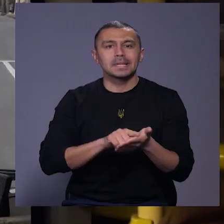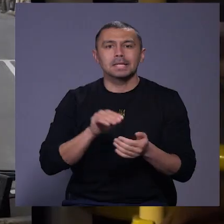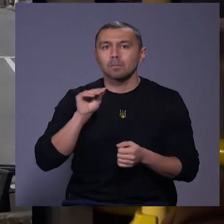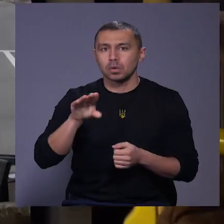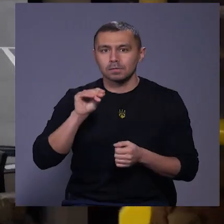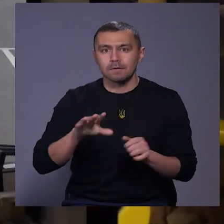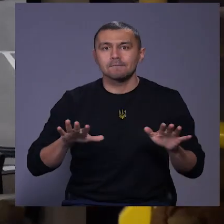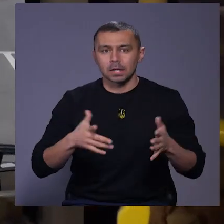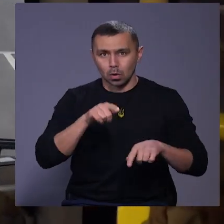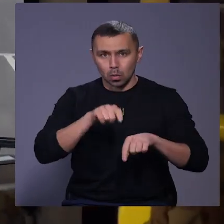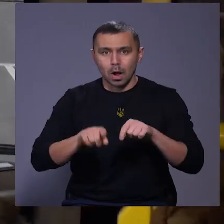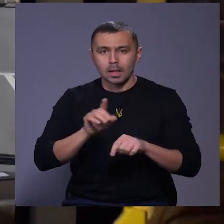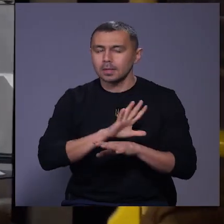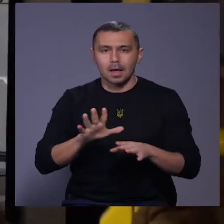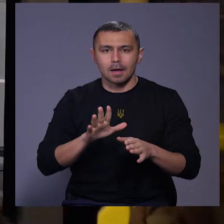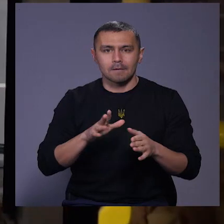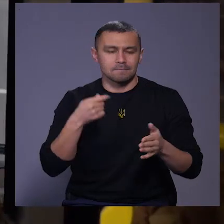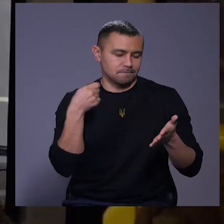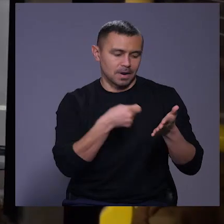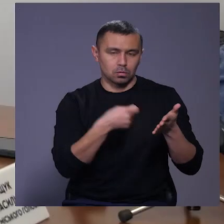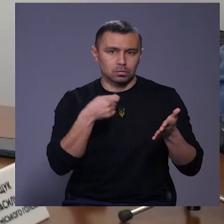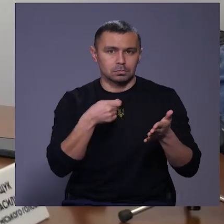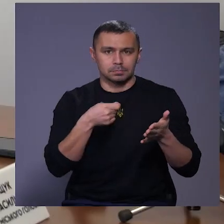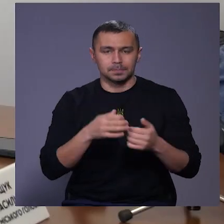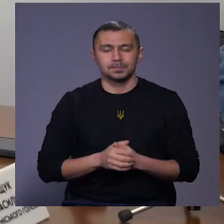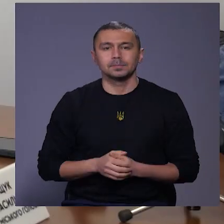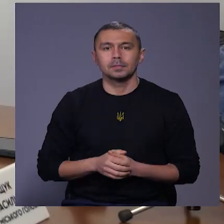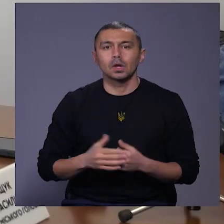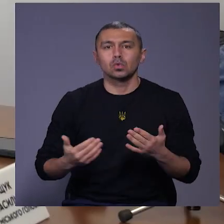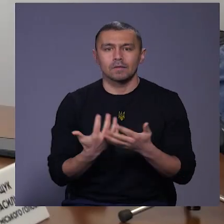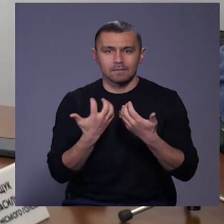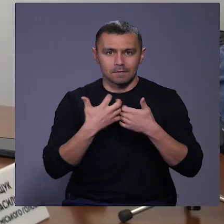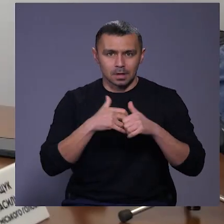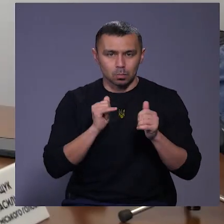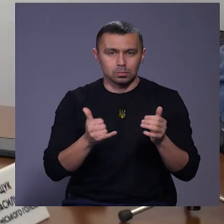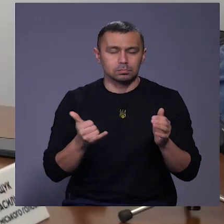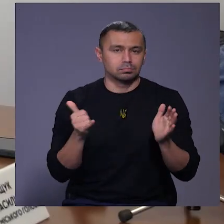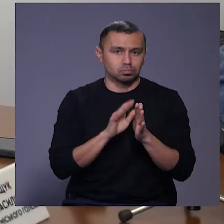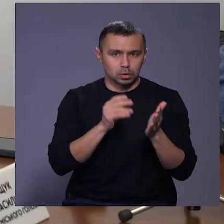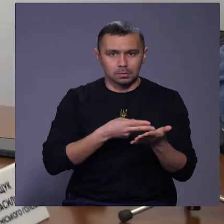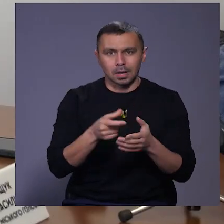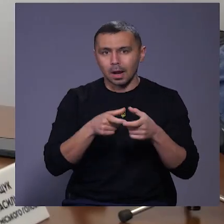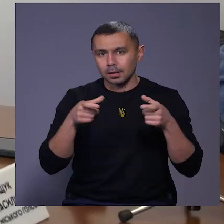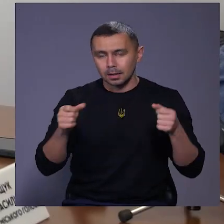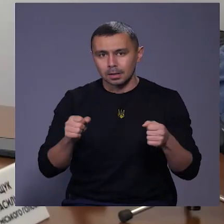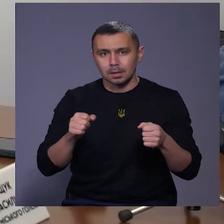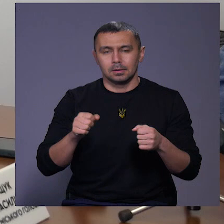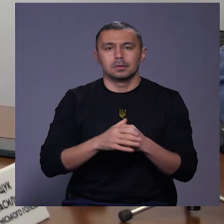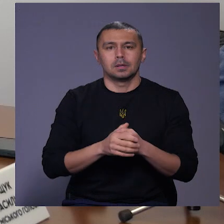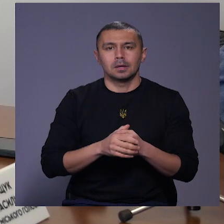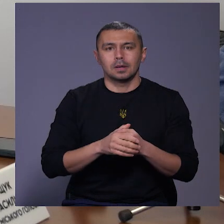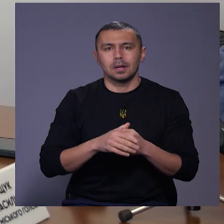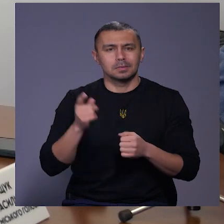посвідчення в разі контролю, але не валідується, бо не буде на чому. Нові валідатори будуть приймати і картки PayPass, і